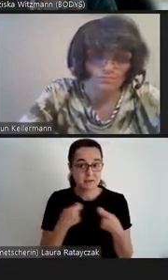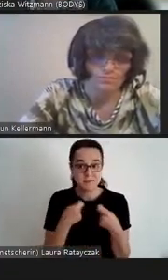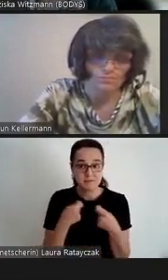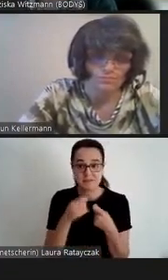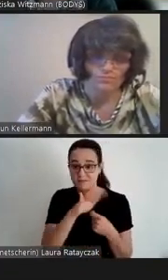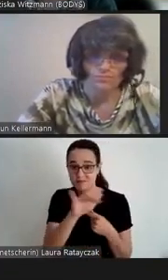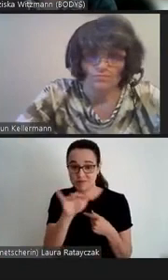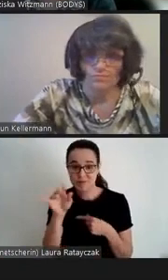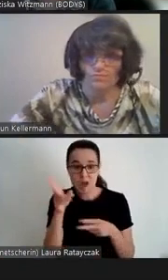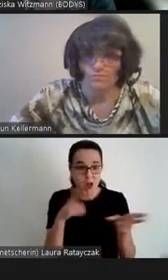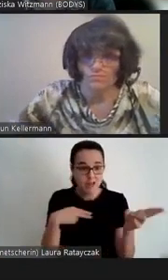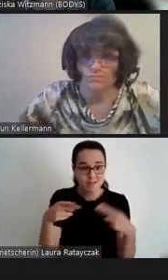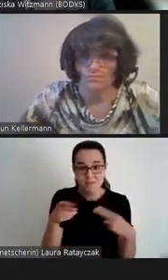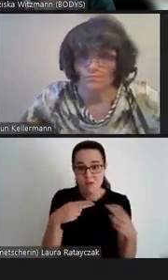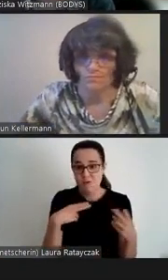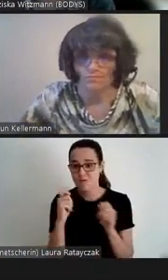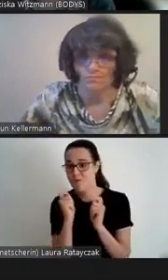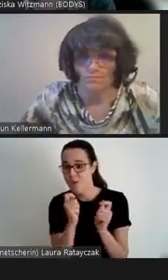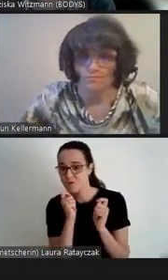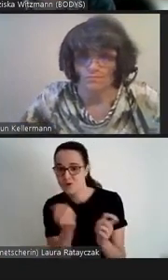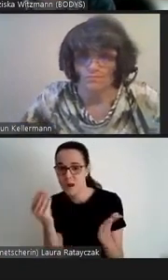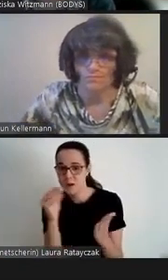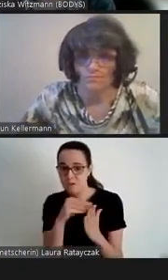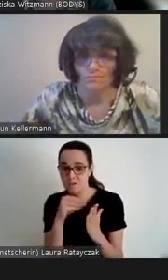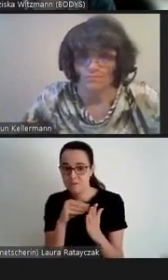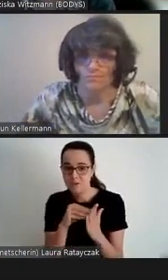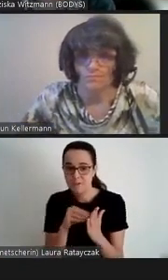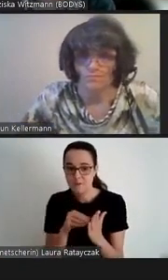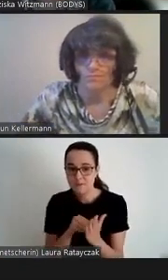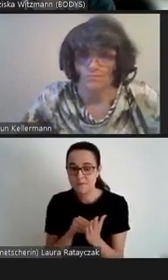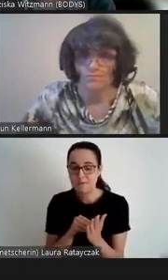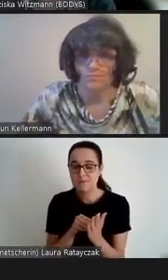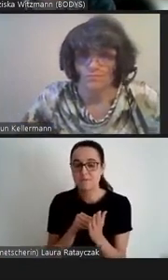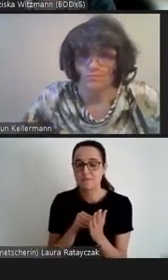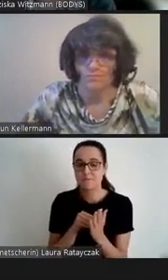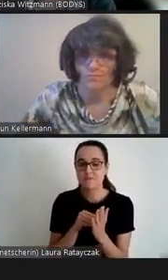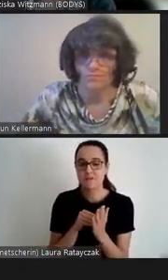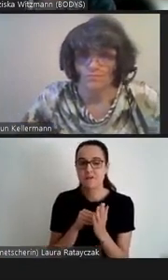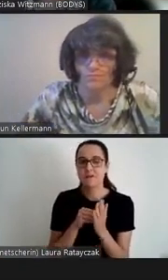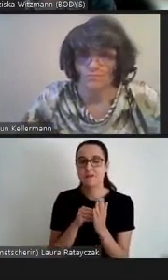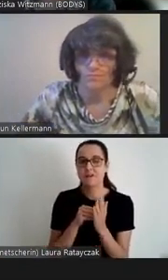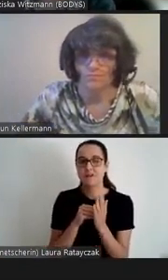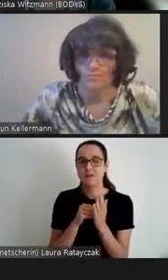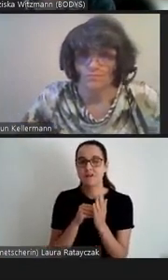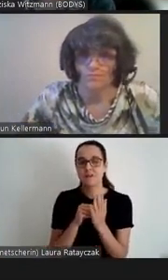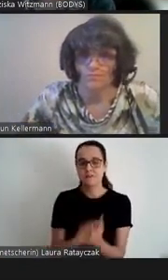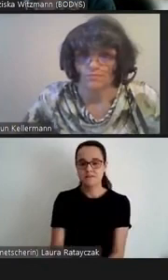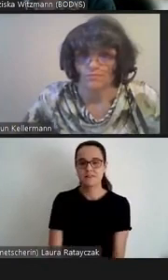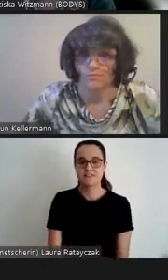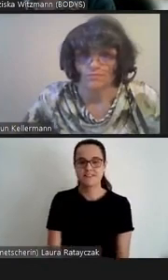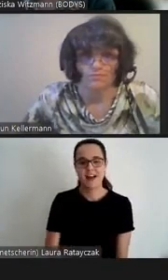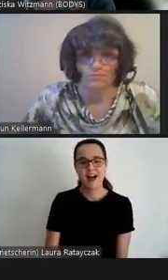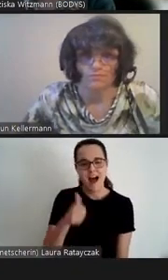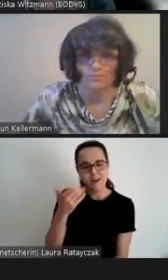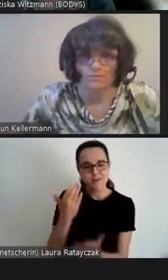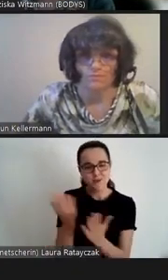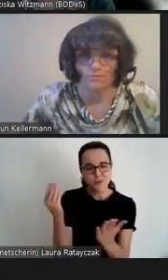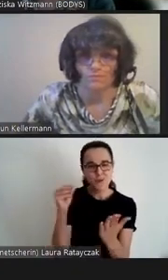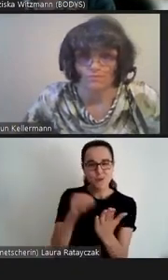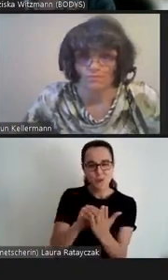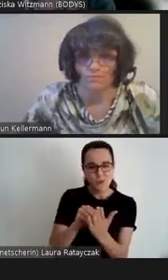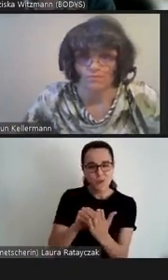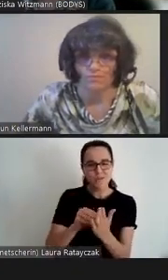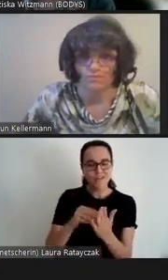Vorschläge und zu beginnen. Die Fernsehserie Breaking Bad